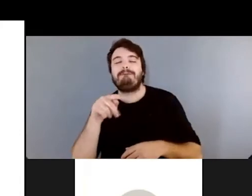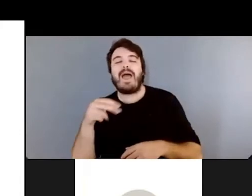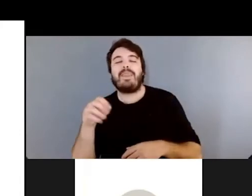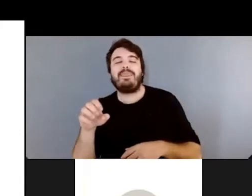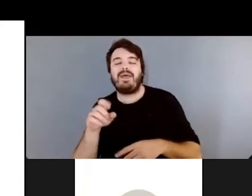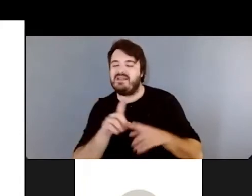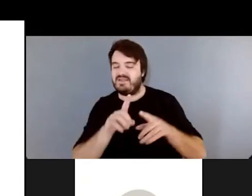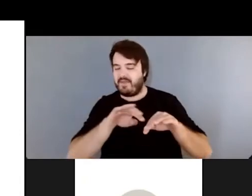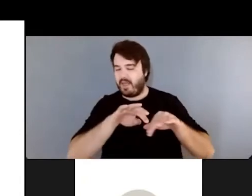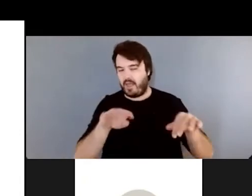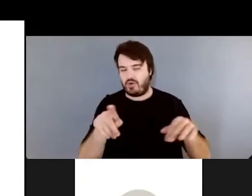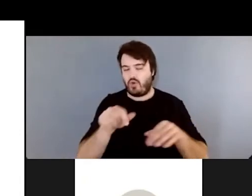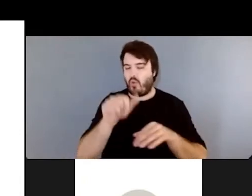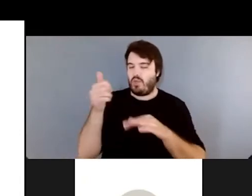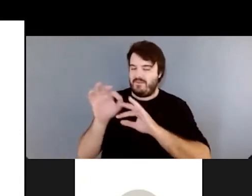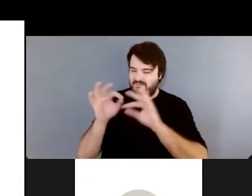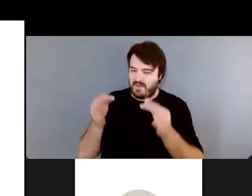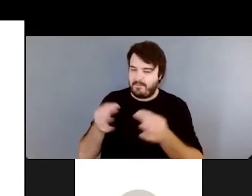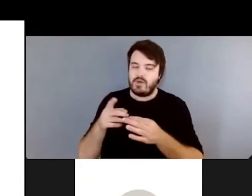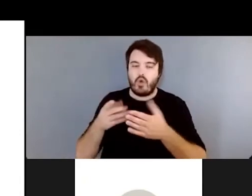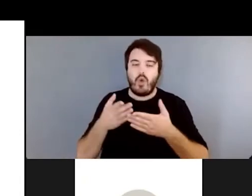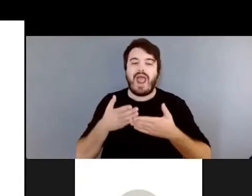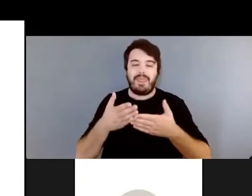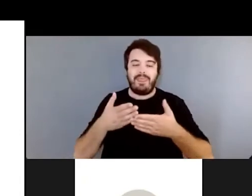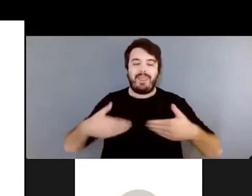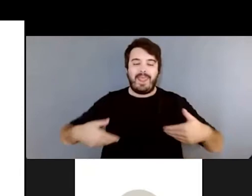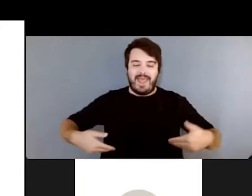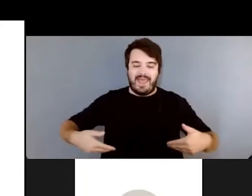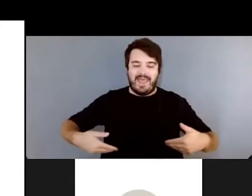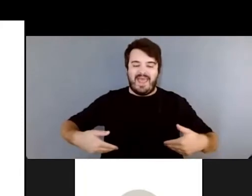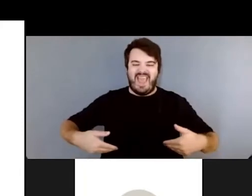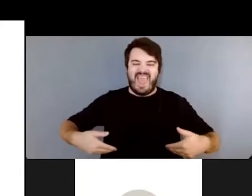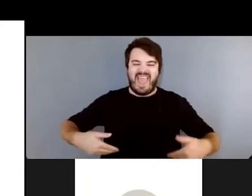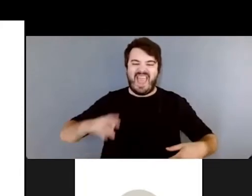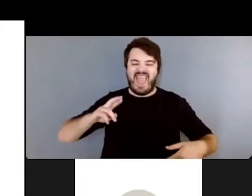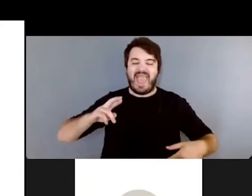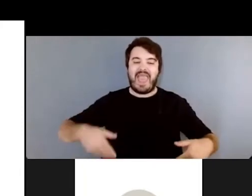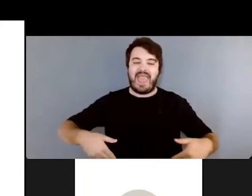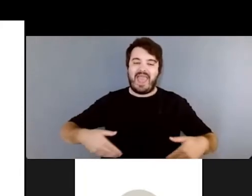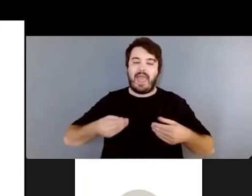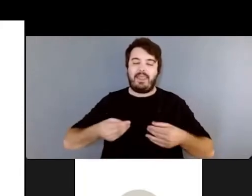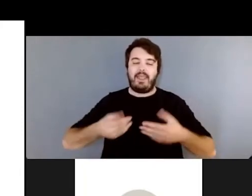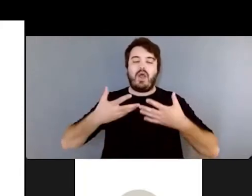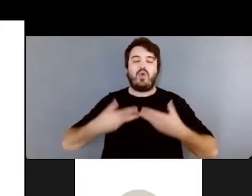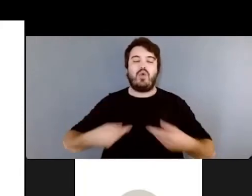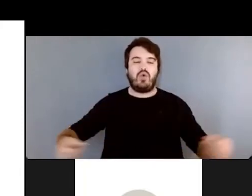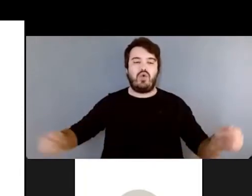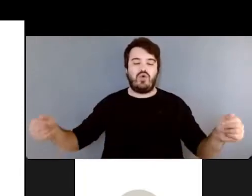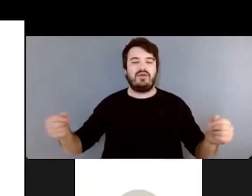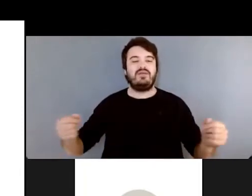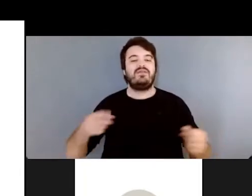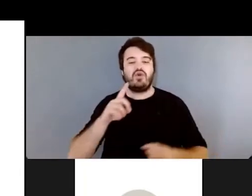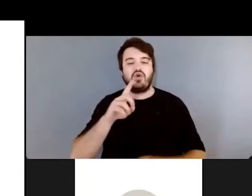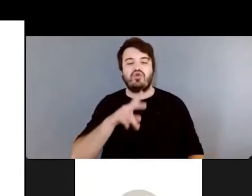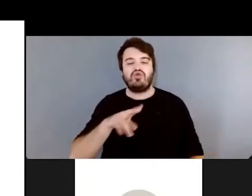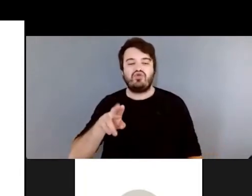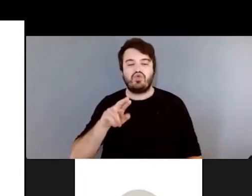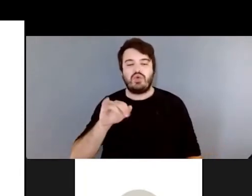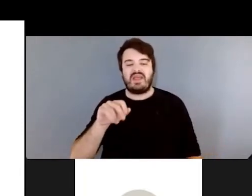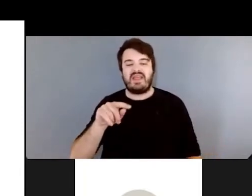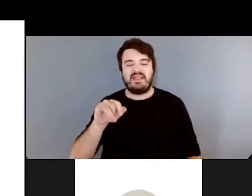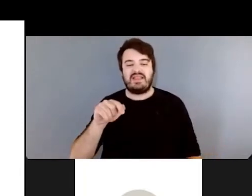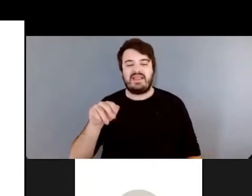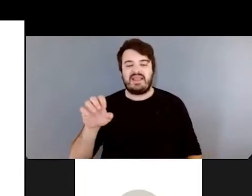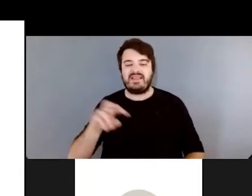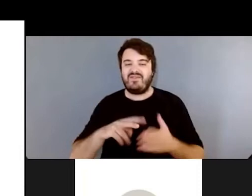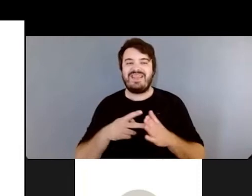qui aide à drainer les reins. Donc, elle est duérétique. Donc, ça aide à éliminer des toxines,